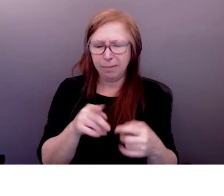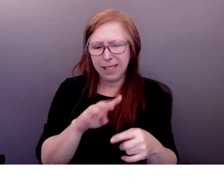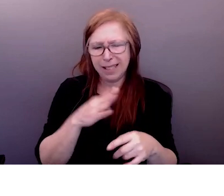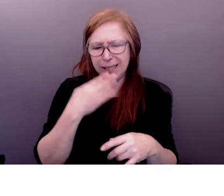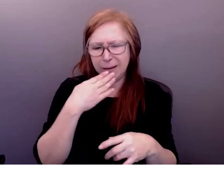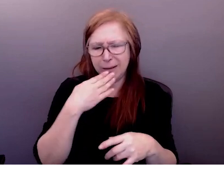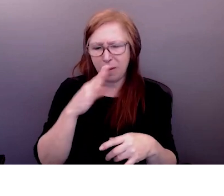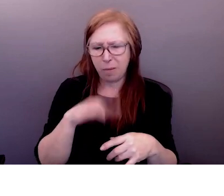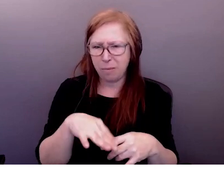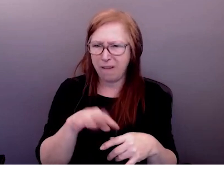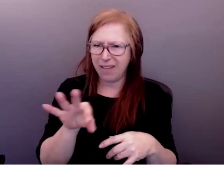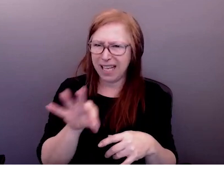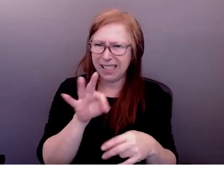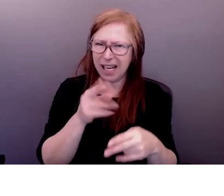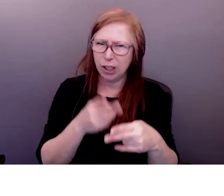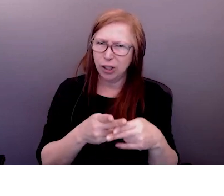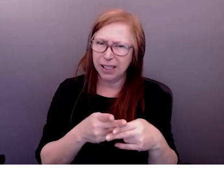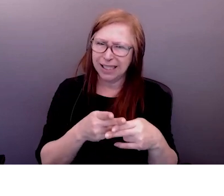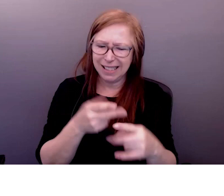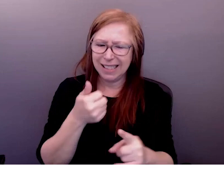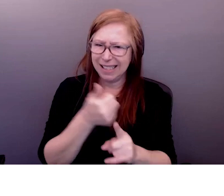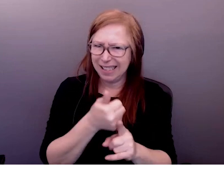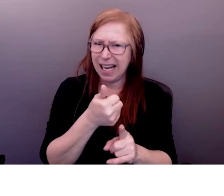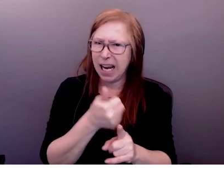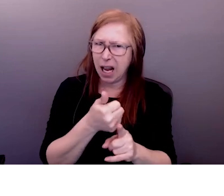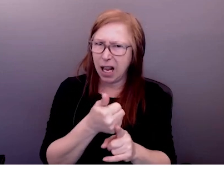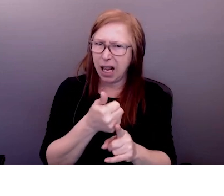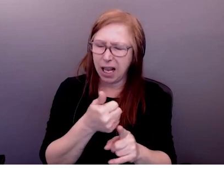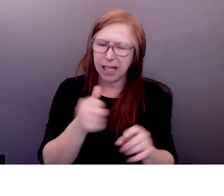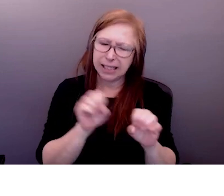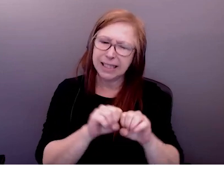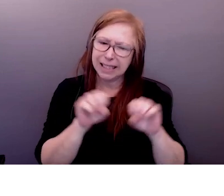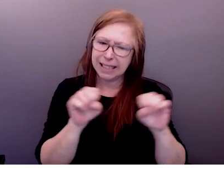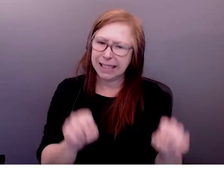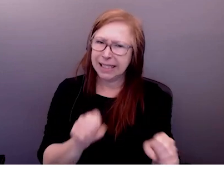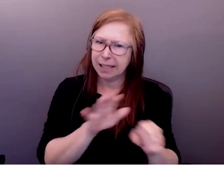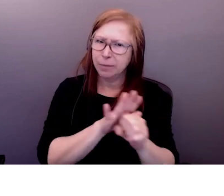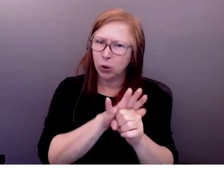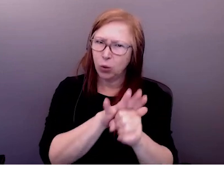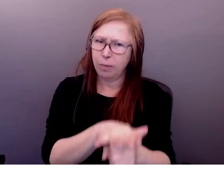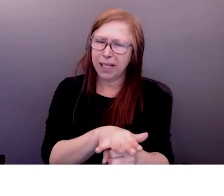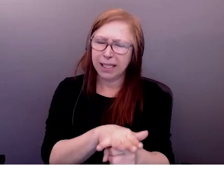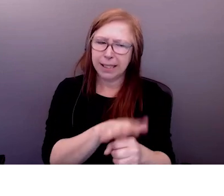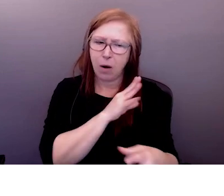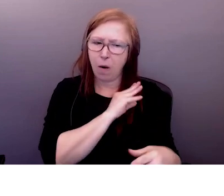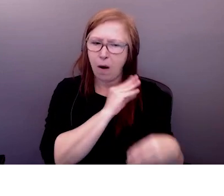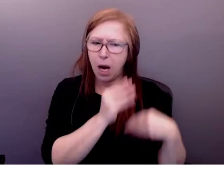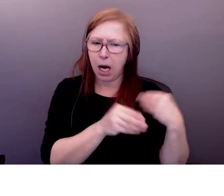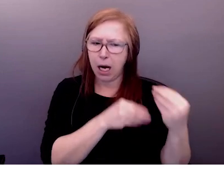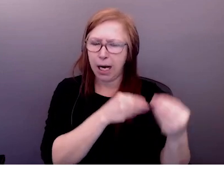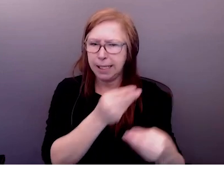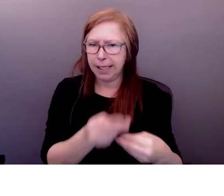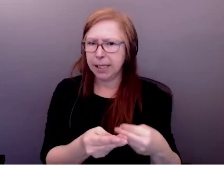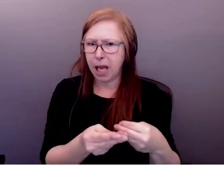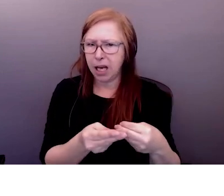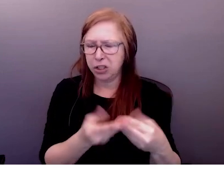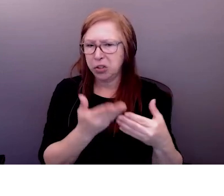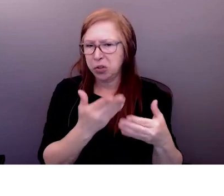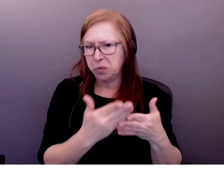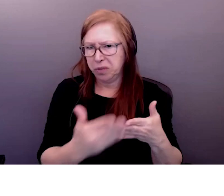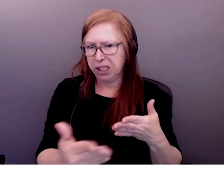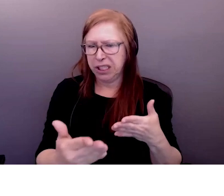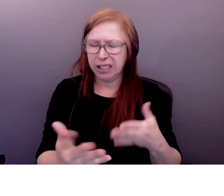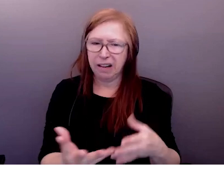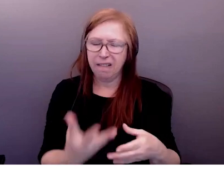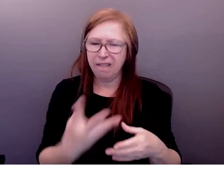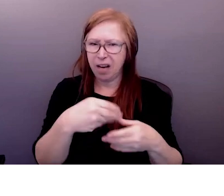de cette médaille le problème qui est à être résolu là c'est